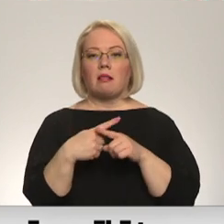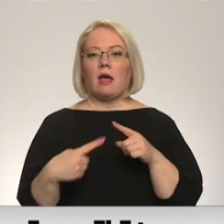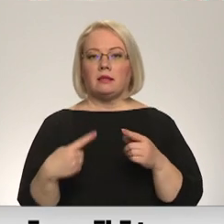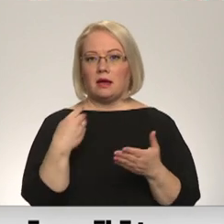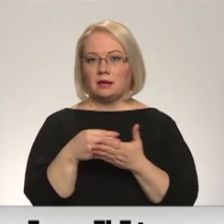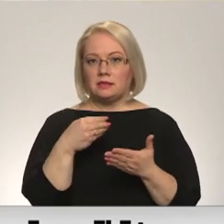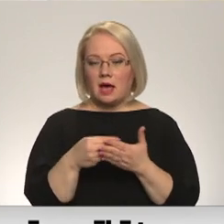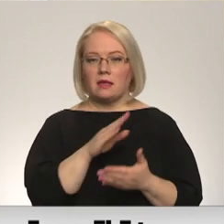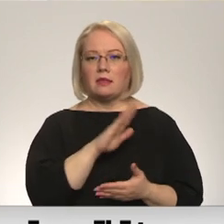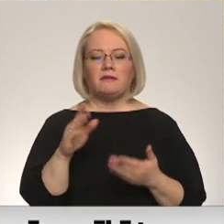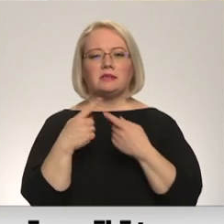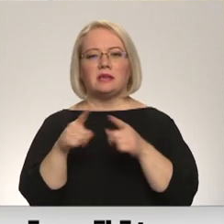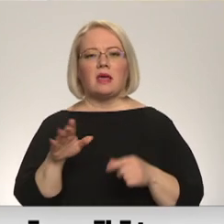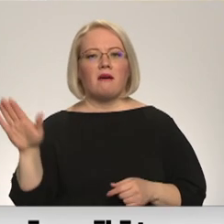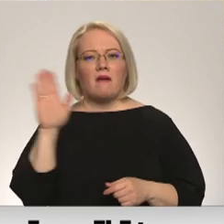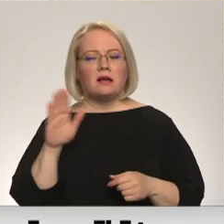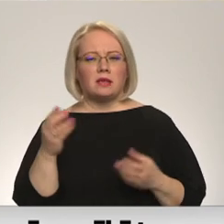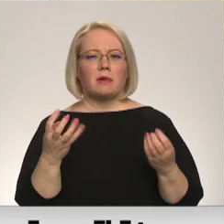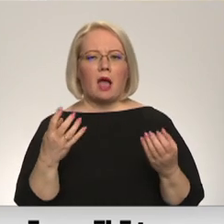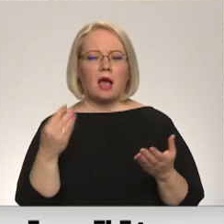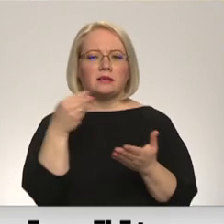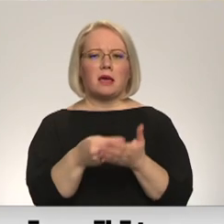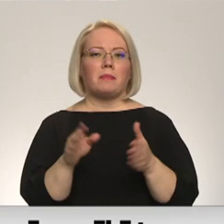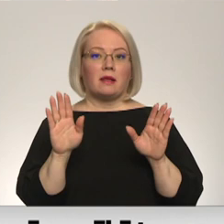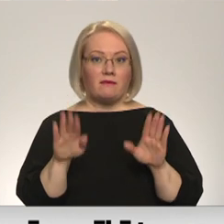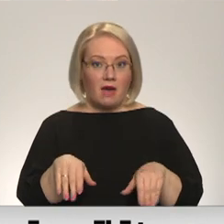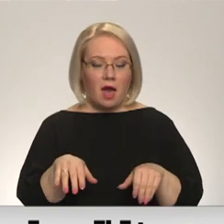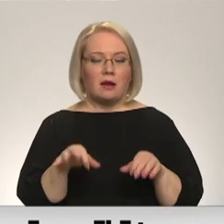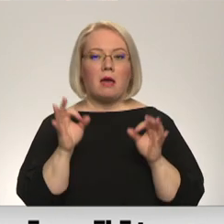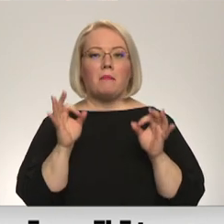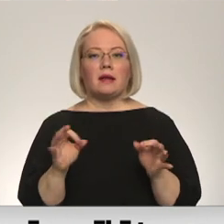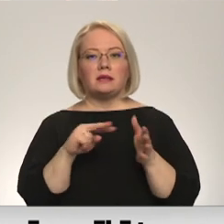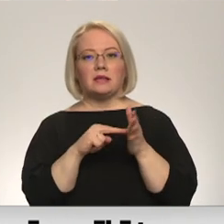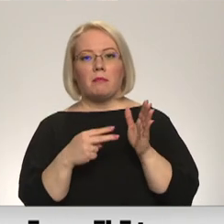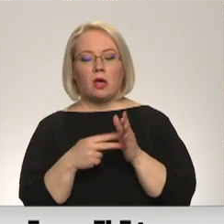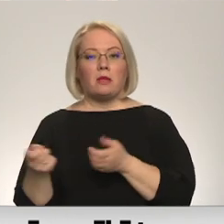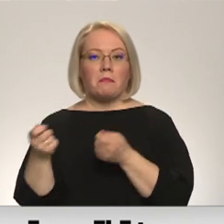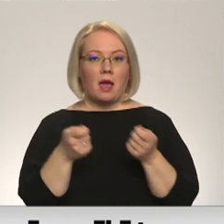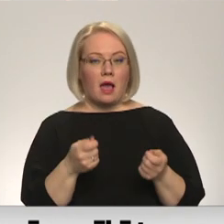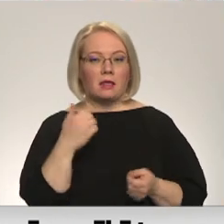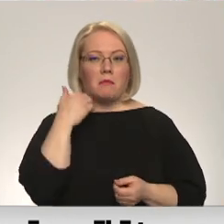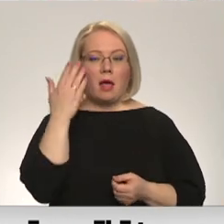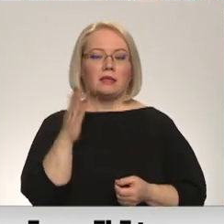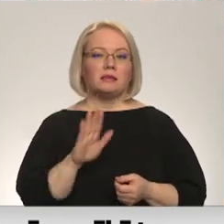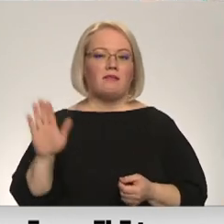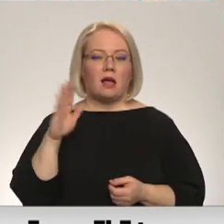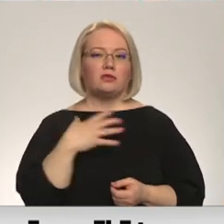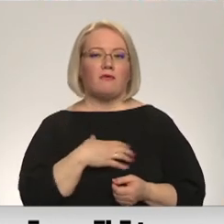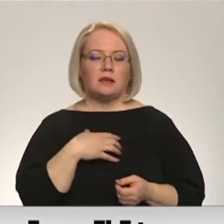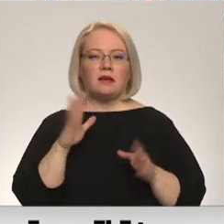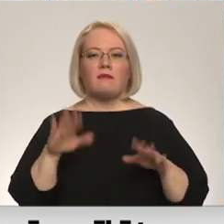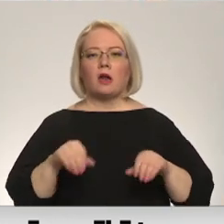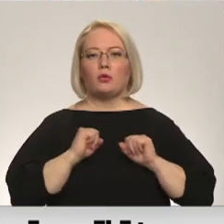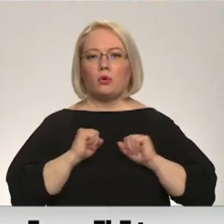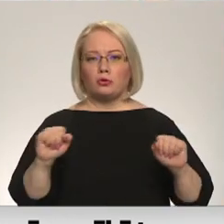cena, nevis tas, ka no citām valstīm gāze nebūtu iespējams iepirkt. Pareizi saplānojot piegādes, Baltijas valstu vajadzības pilnībā varot